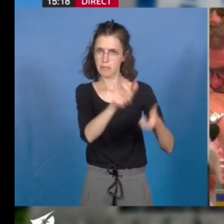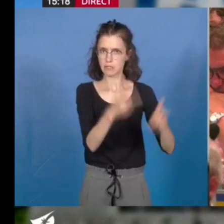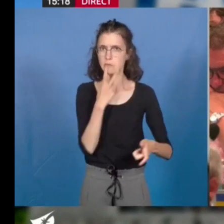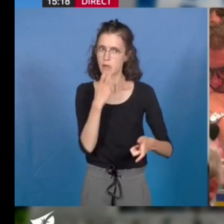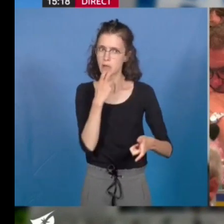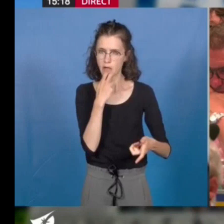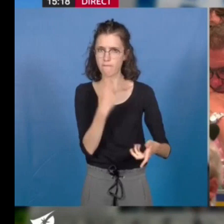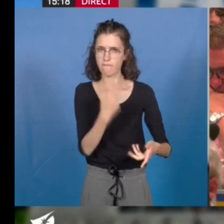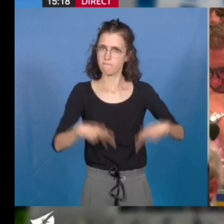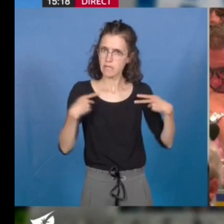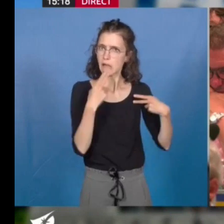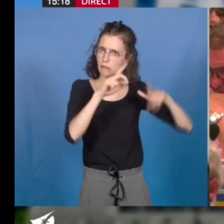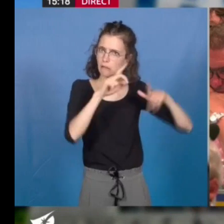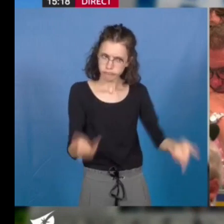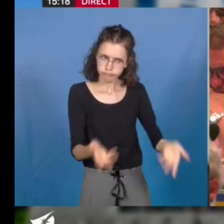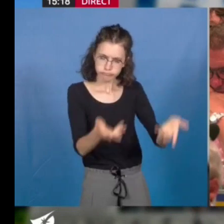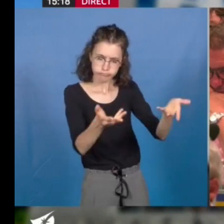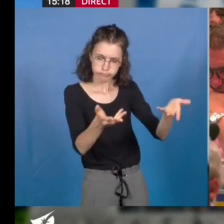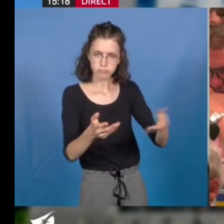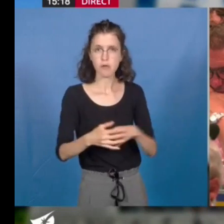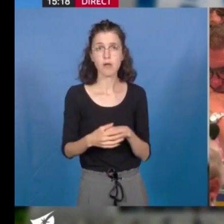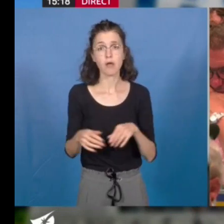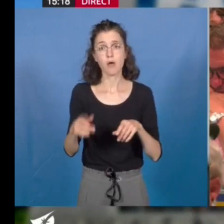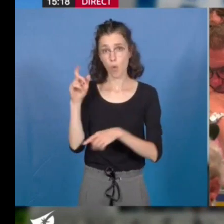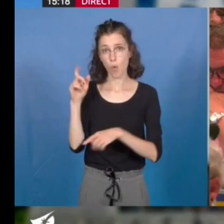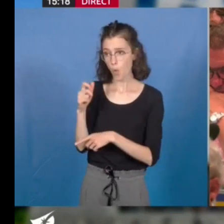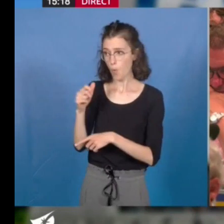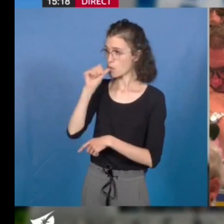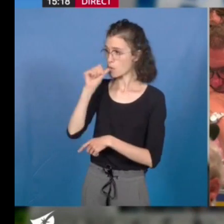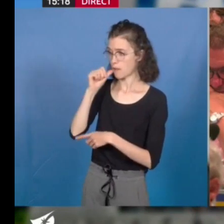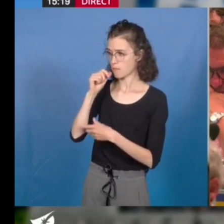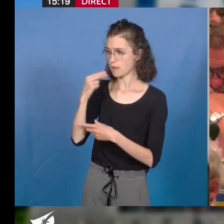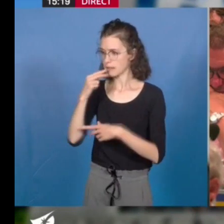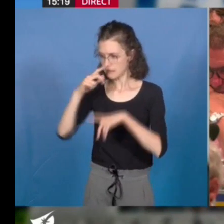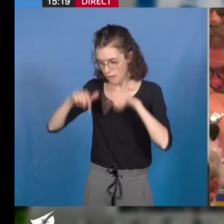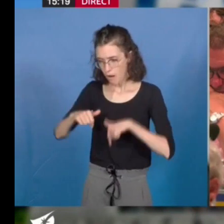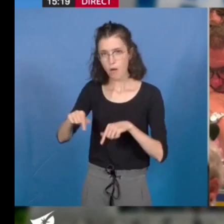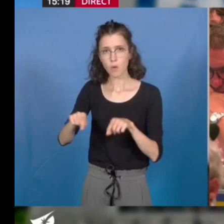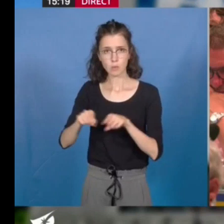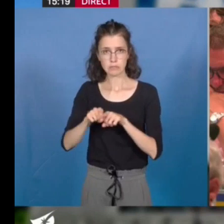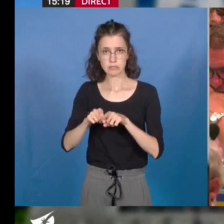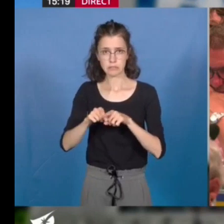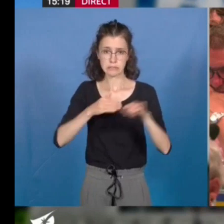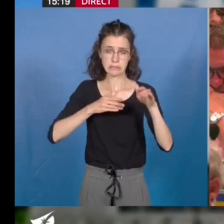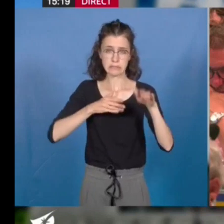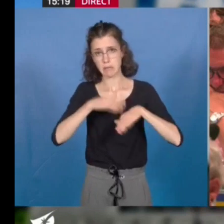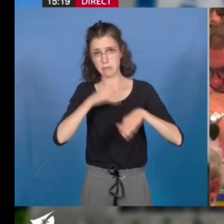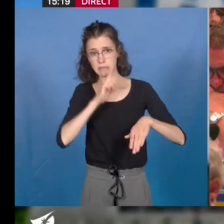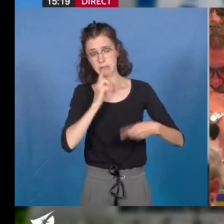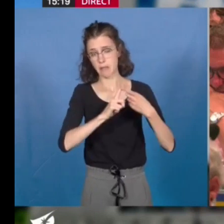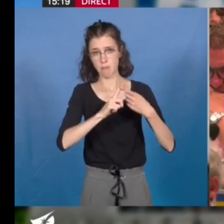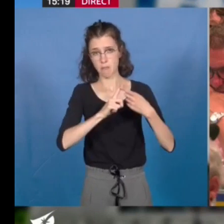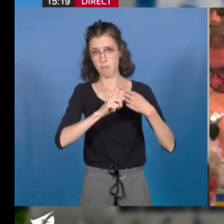la qualité de notre eau potable, de notre système d'assainissement, l'électrification de nos